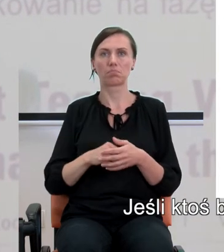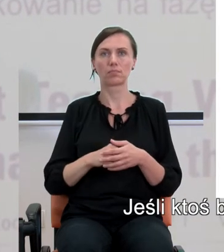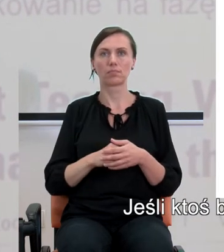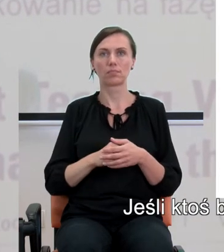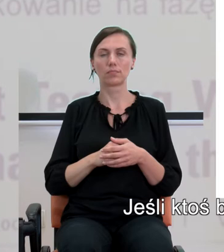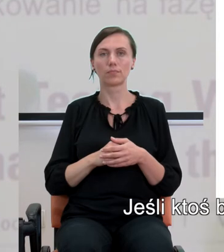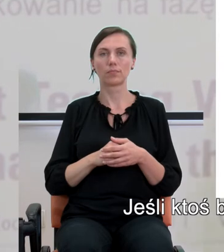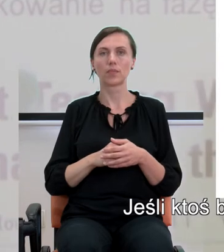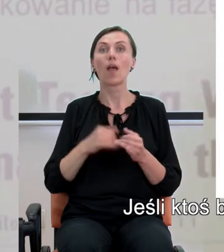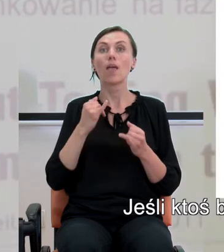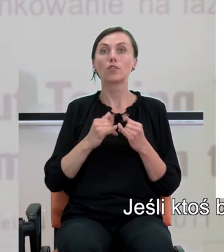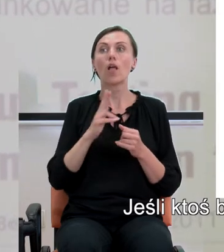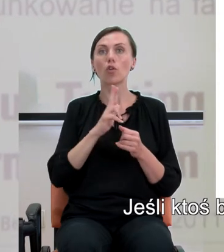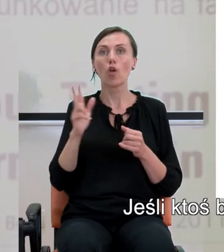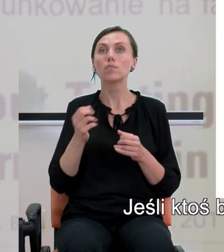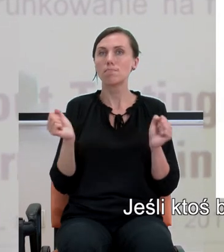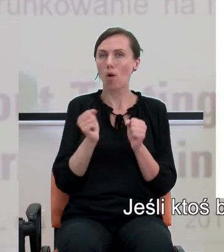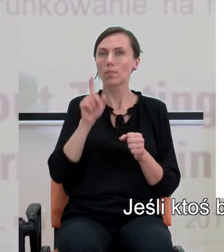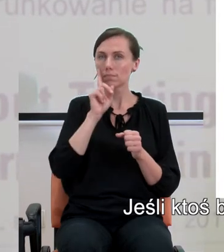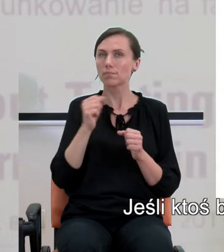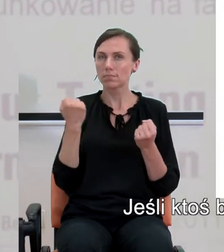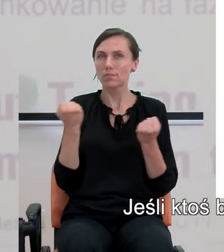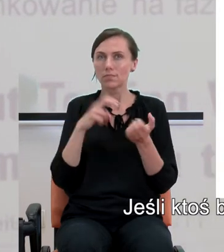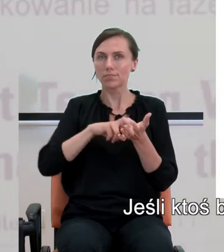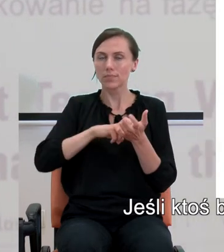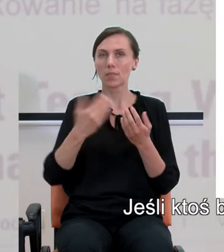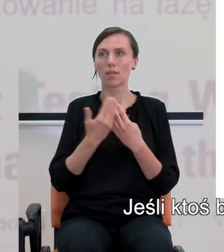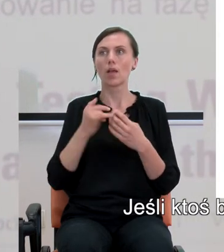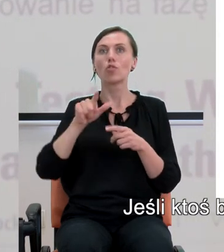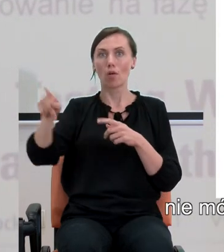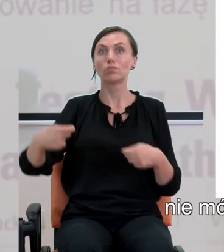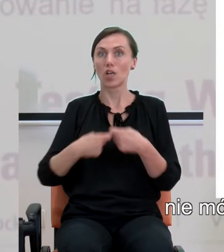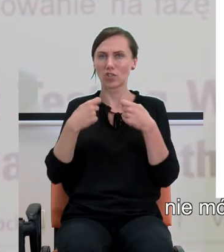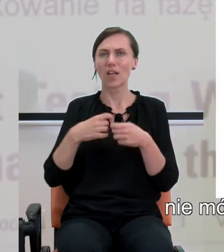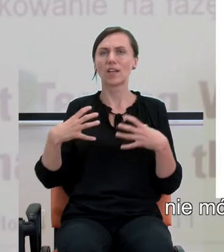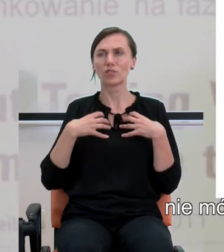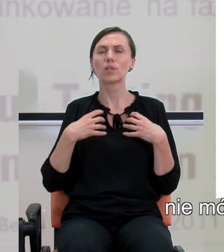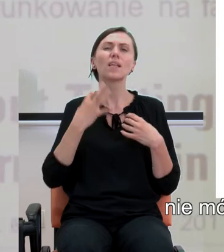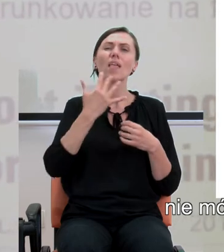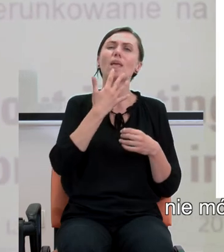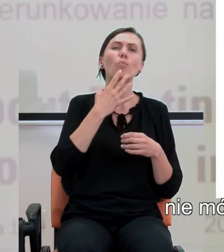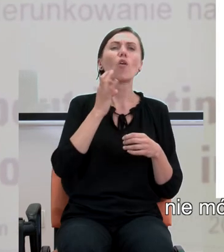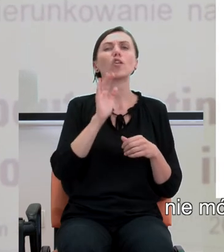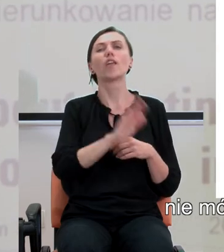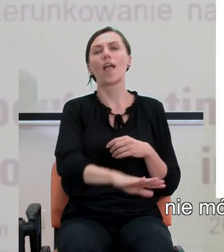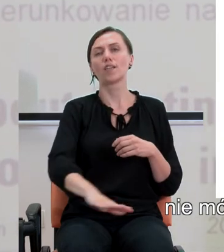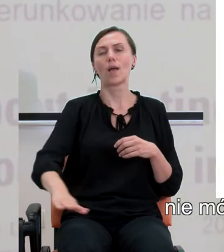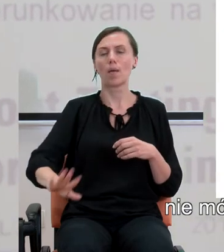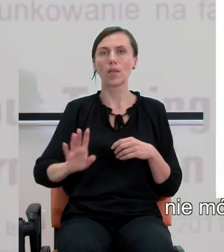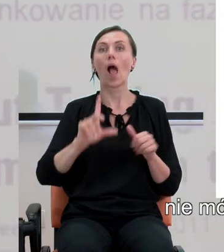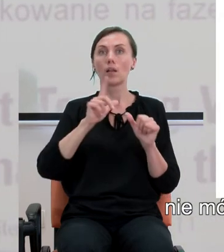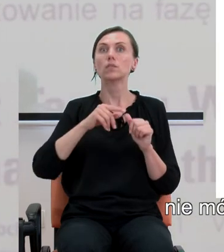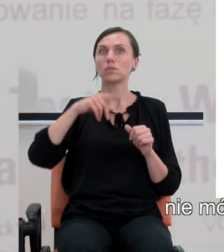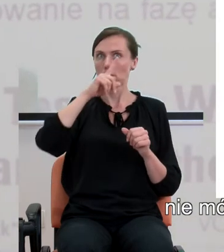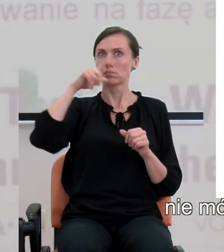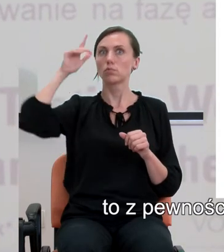Jeśli, jeśli ktoś boi się matematyki, przeszkadza mu to w życiu, nie mówimy tutaj oczywiście teraz o małych dzieciach, ale o